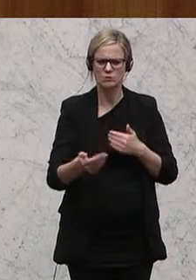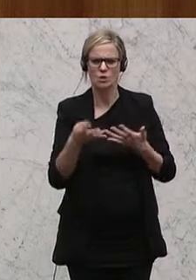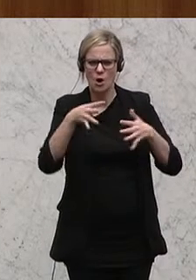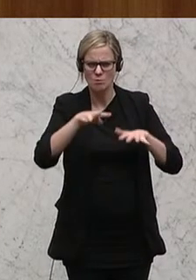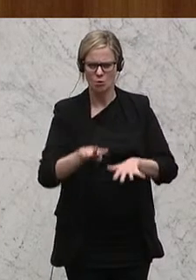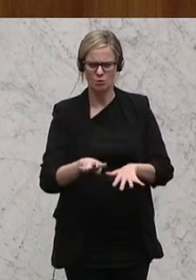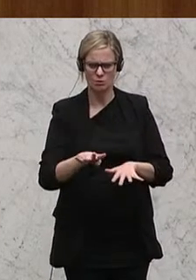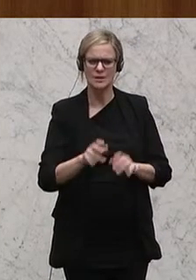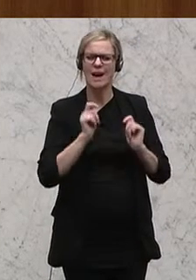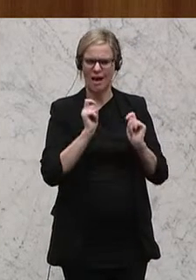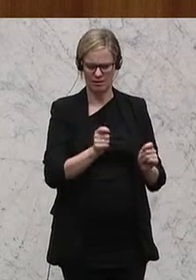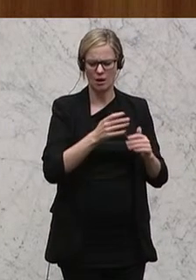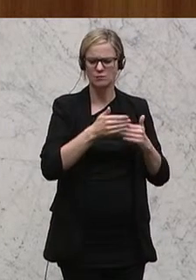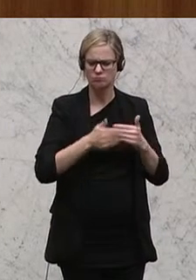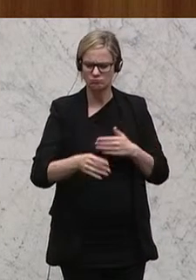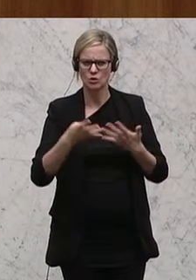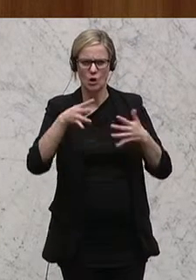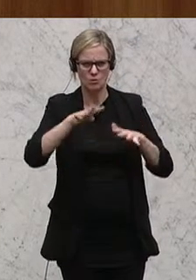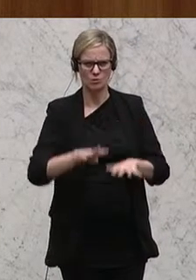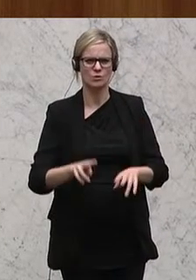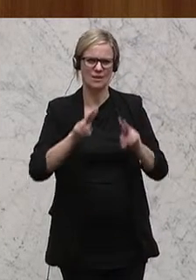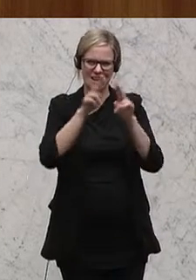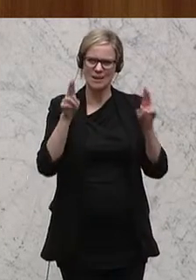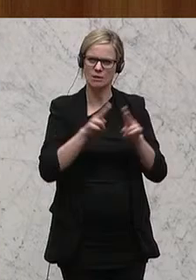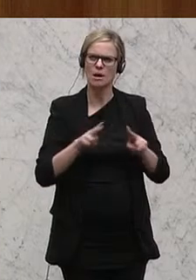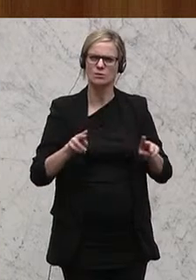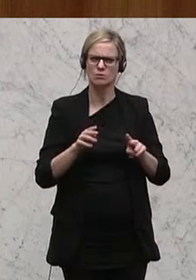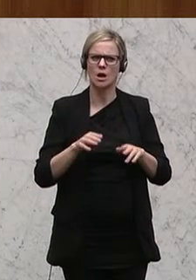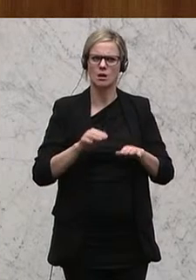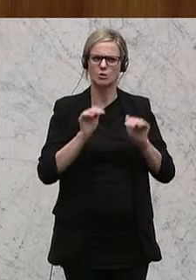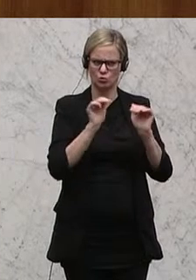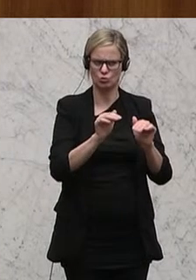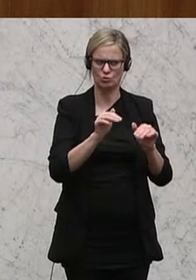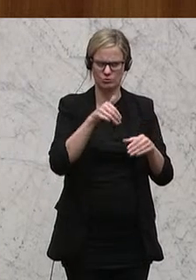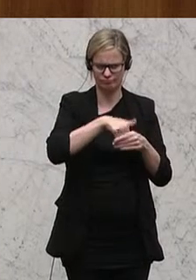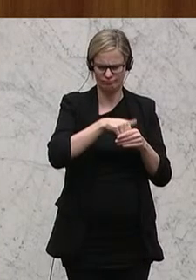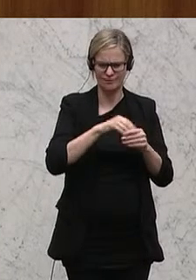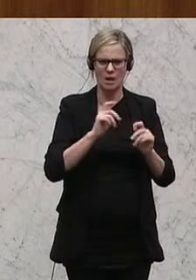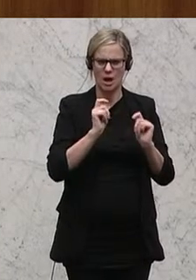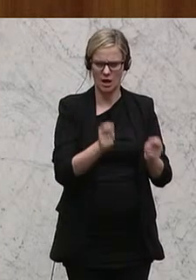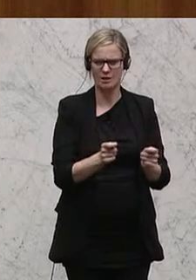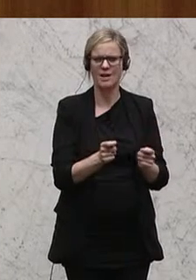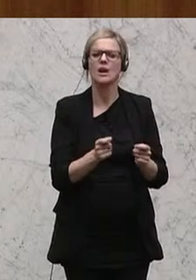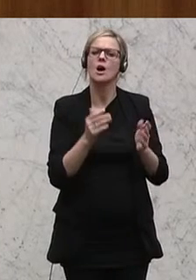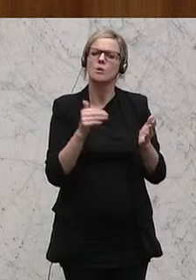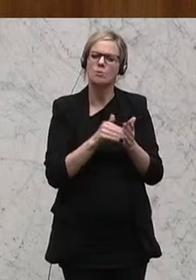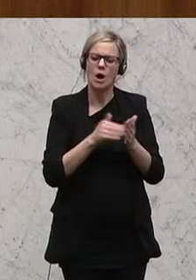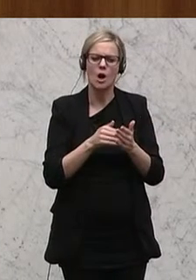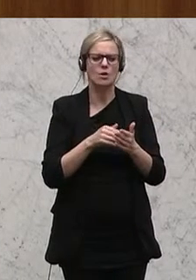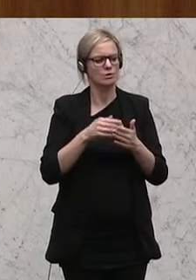nach Stellung des Antrags auf internationalen Schutz einen Zugang zum Arbeitsmarkt erhalten müssen.